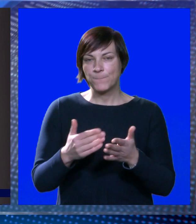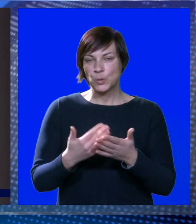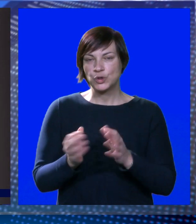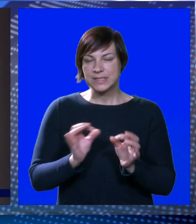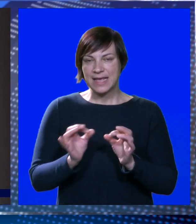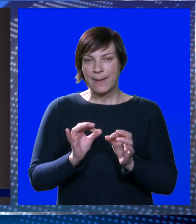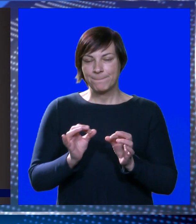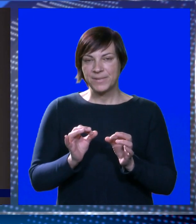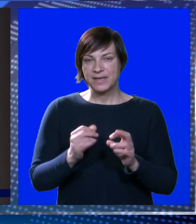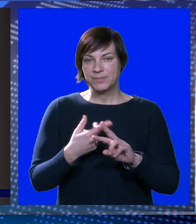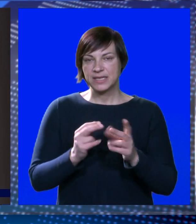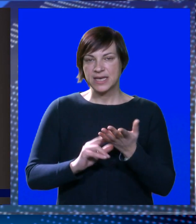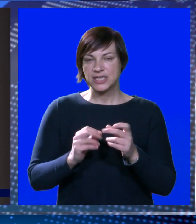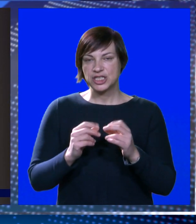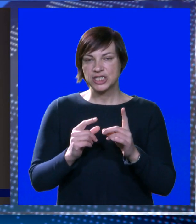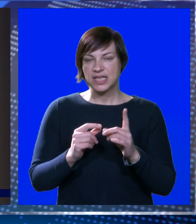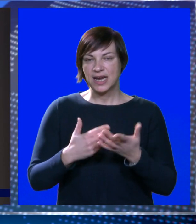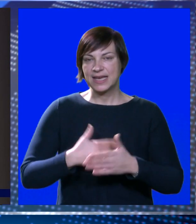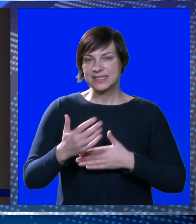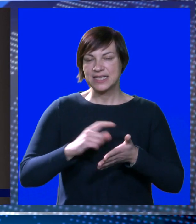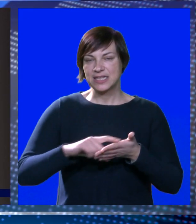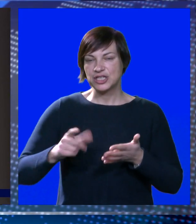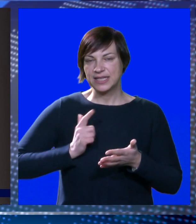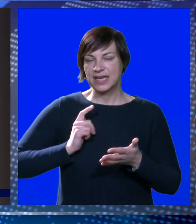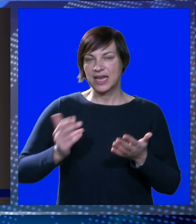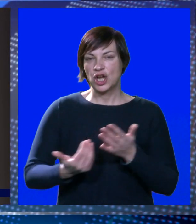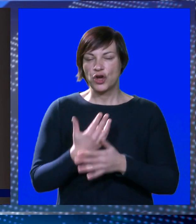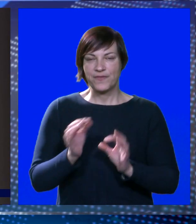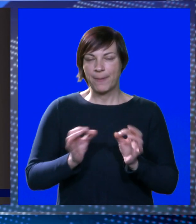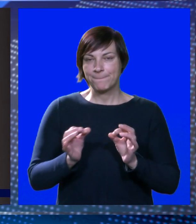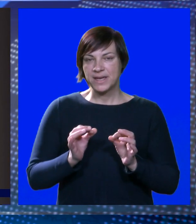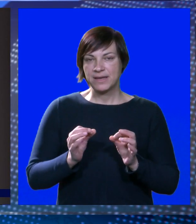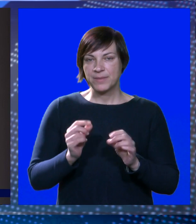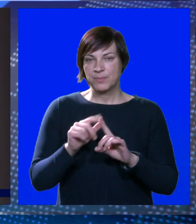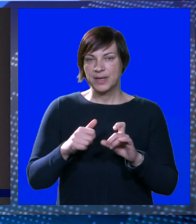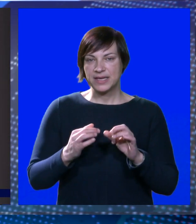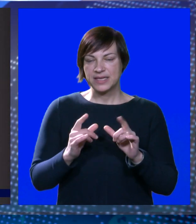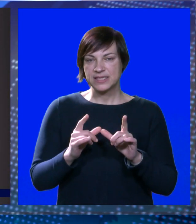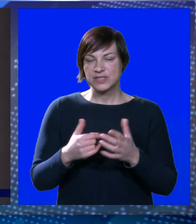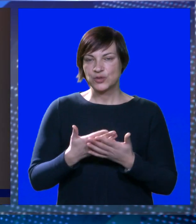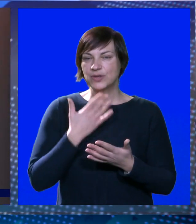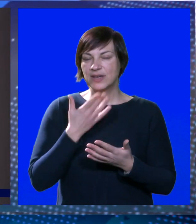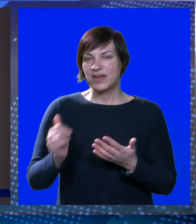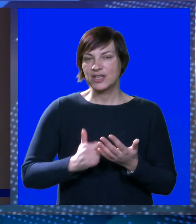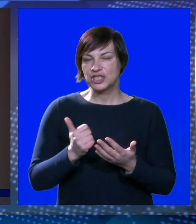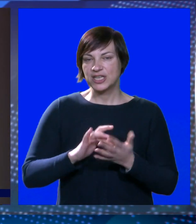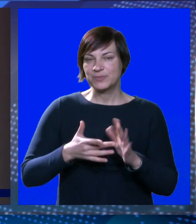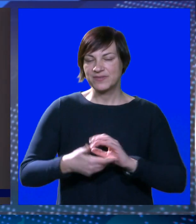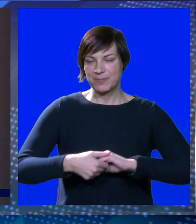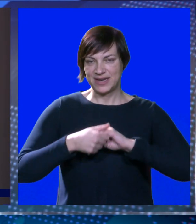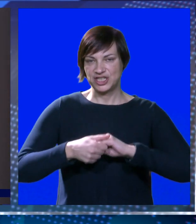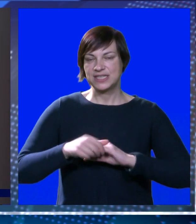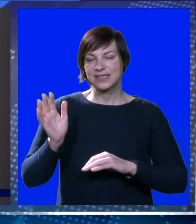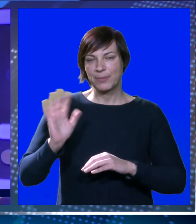pripreme u Herštalu Belgija, a sljedeći tjedan me očekuju nove pripreme u Parizu. I hvala šednog svima na